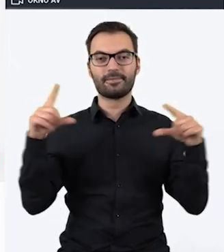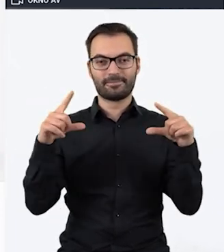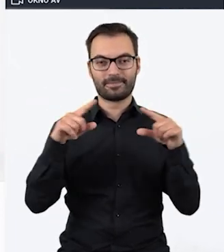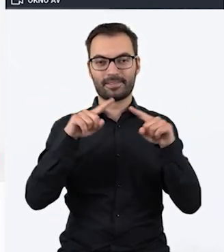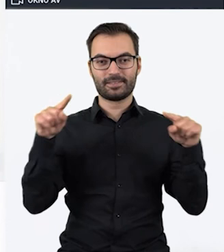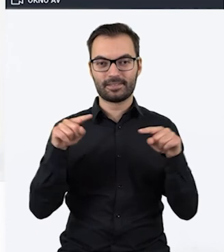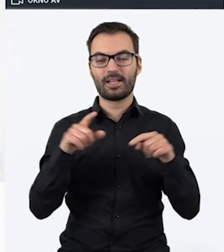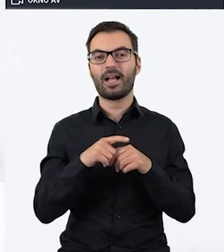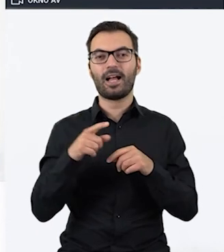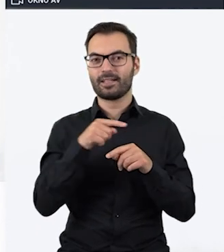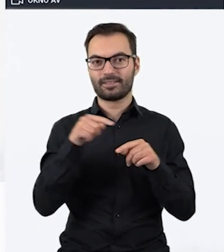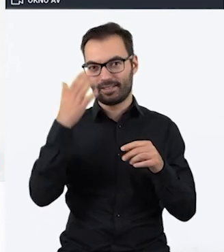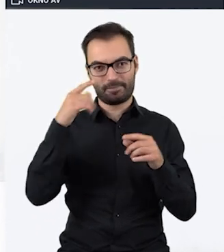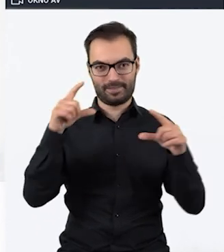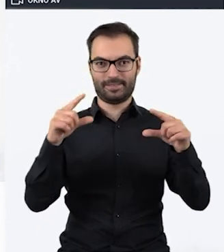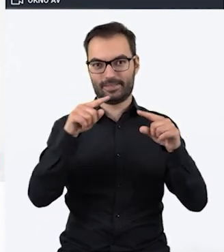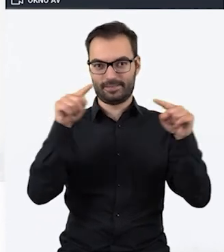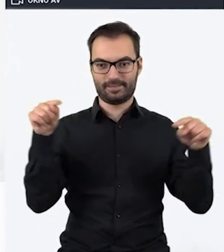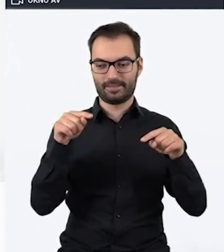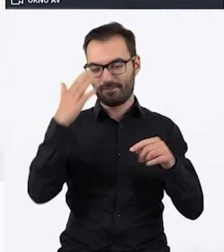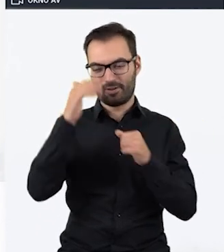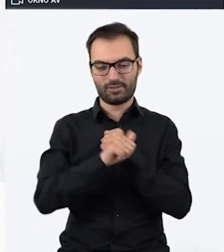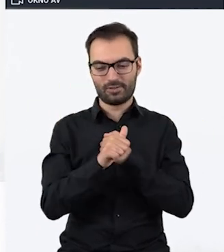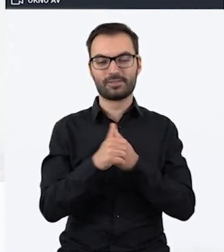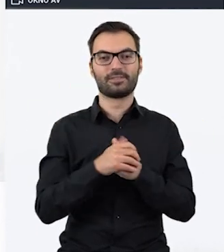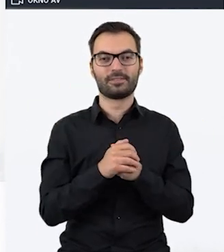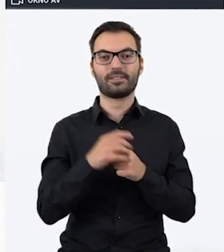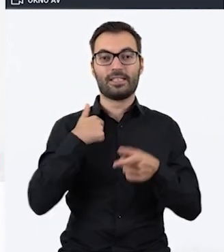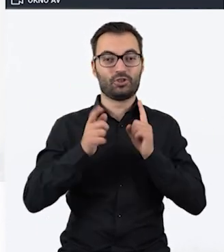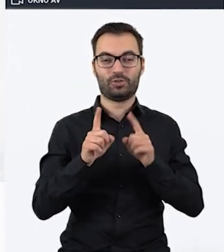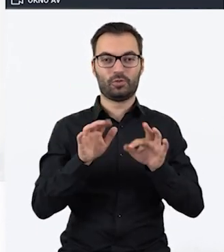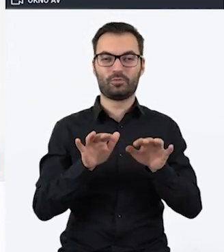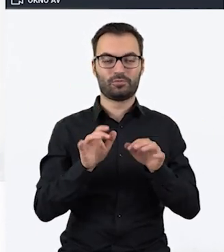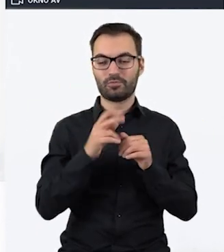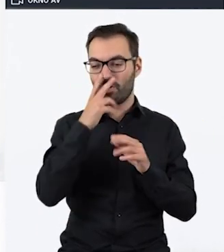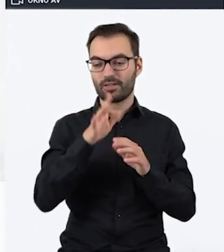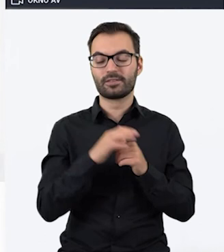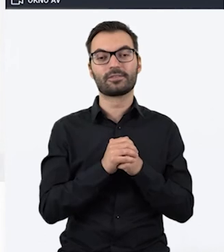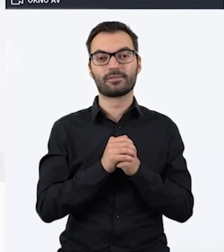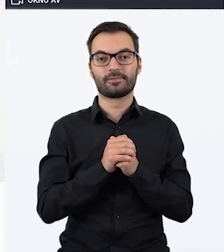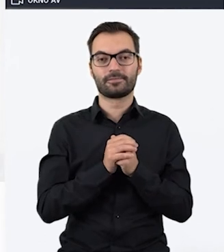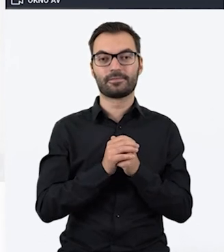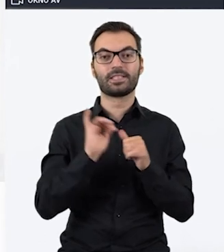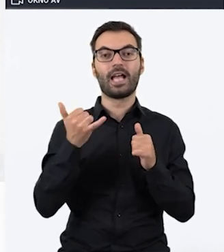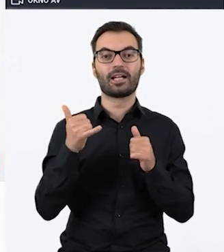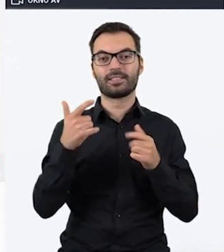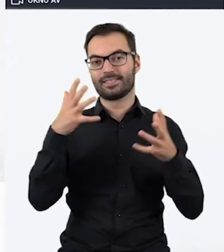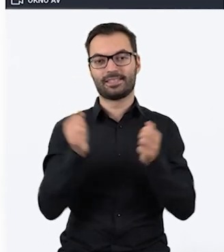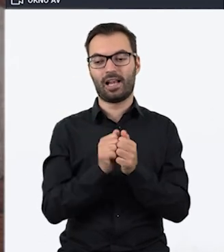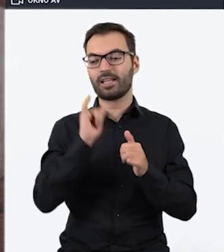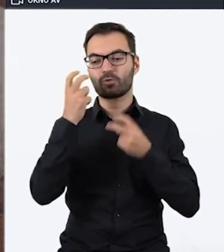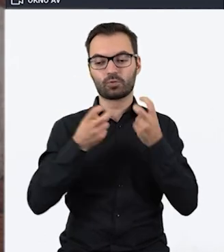kreską. Zapomniałem, jak to się nazywa, ale na pewno Państwo wiedzą, o co chodzi. Ja teraz szybciutko jeszcze pokażę, jak to znaleźć